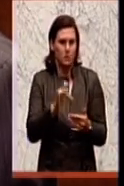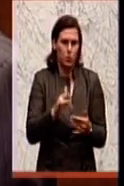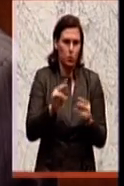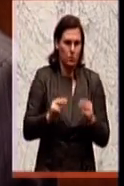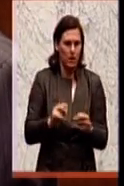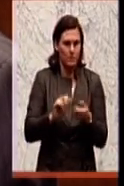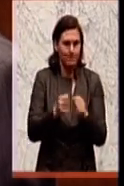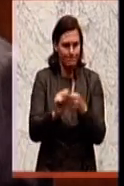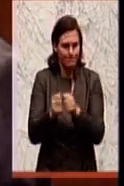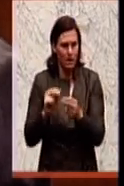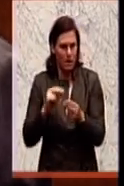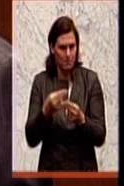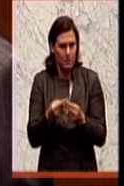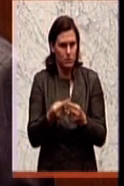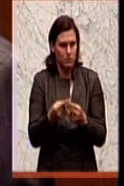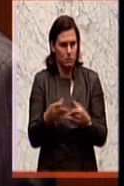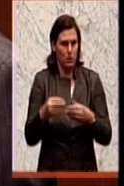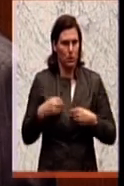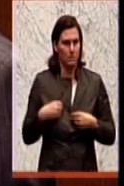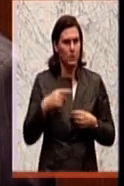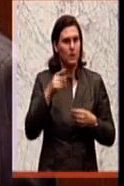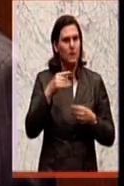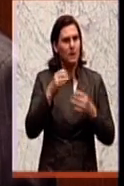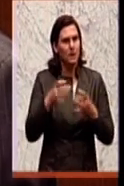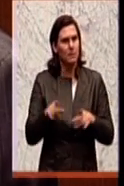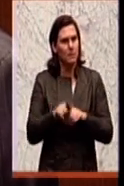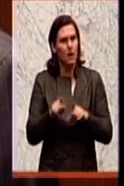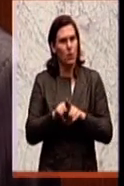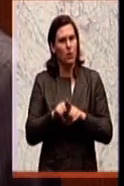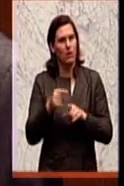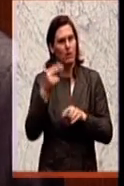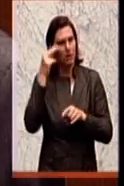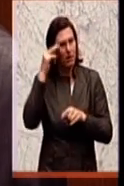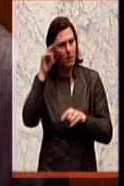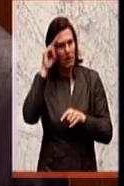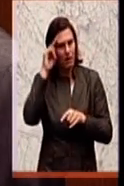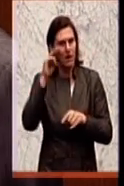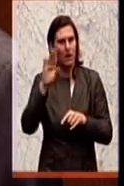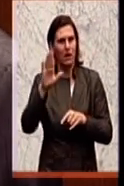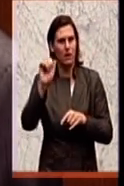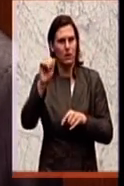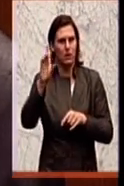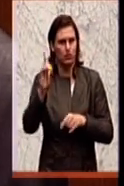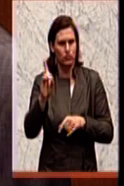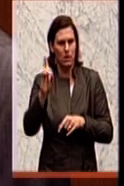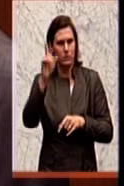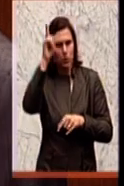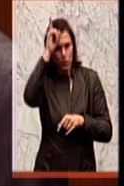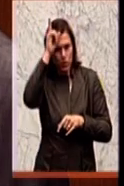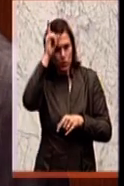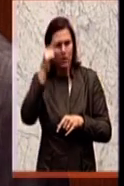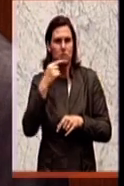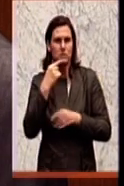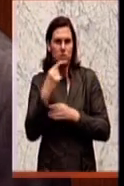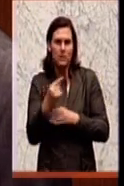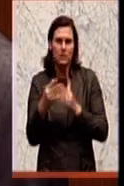zu bekommen. Es gibt den deutschen Datenschutzbeauftragten Peter Schaar, der sagt, Es wäre genauso, wenn wir Streichhölzer und Spirituosen